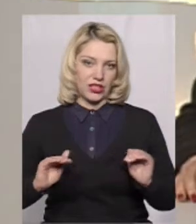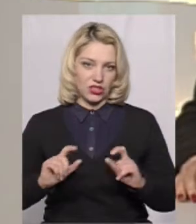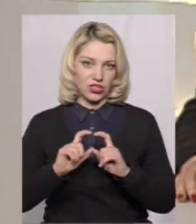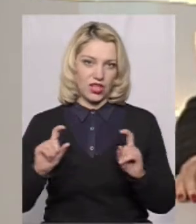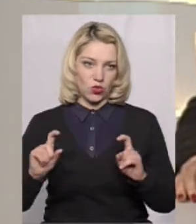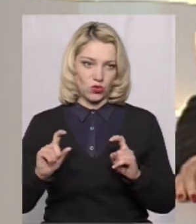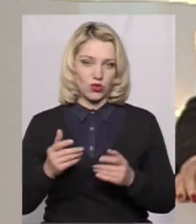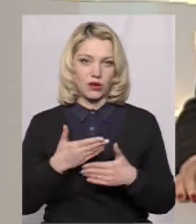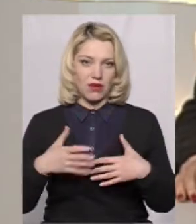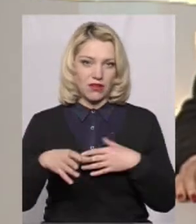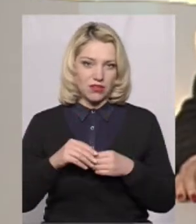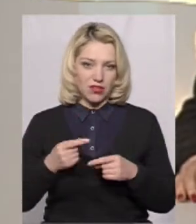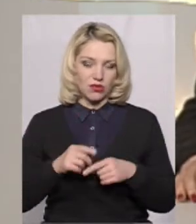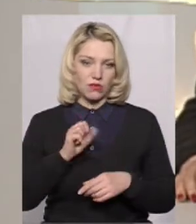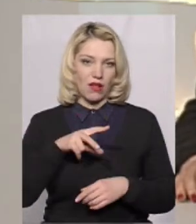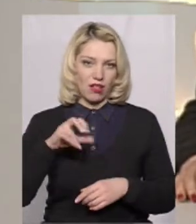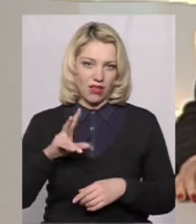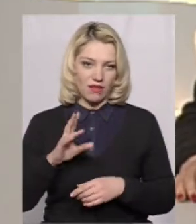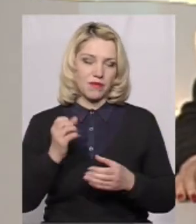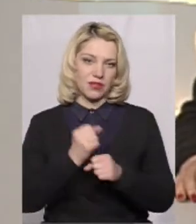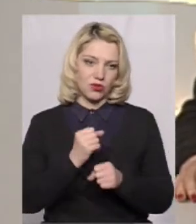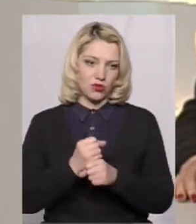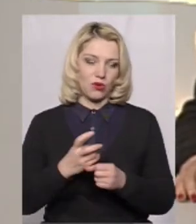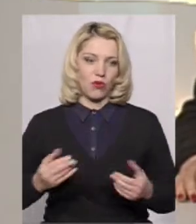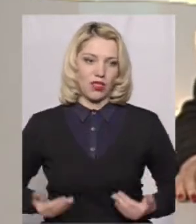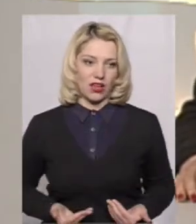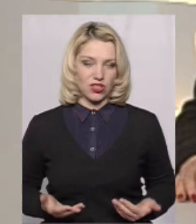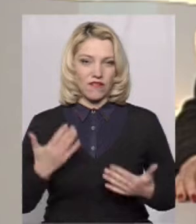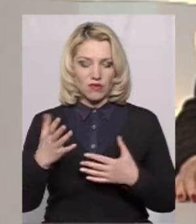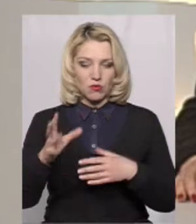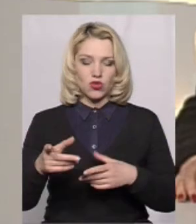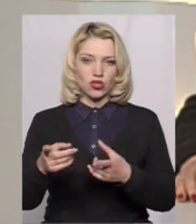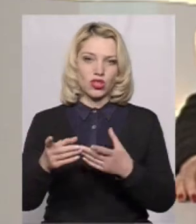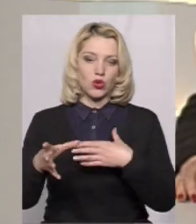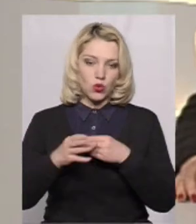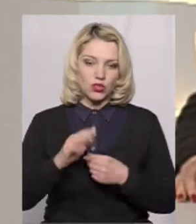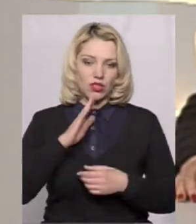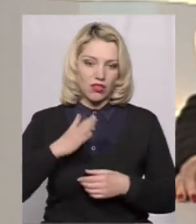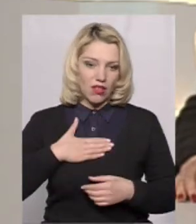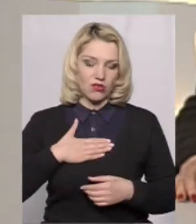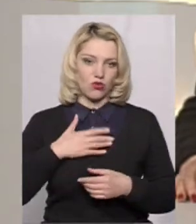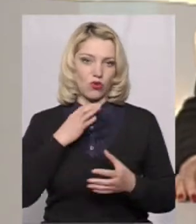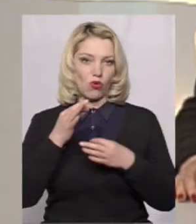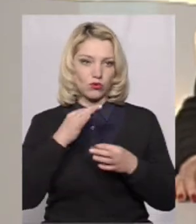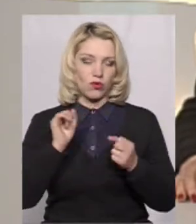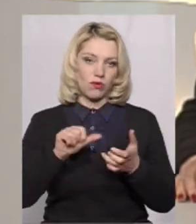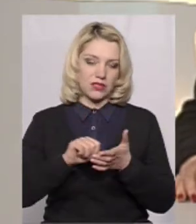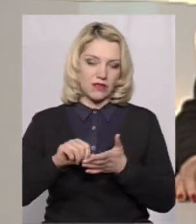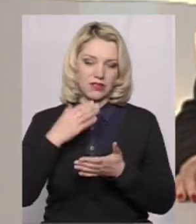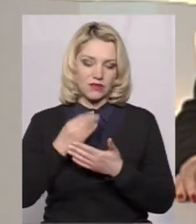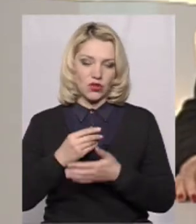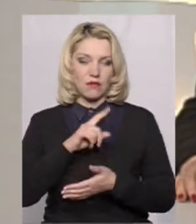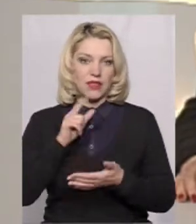садочок. Ми з Оксаною Фіновською працюємо для вас наживо. Ви можете долучатися до розмови, ставити своє запитання